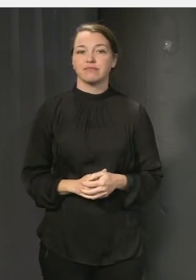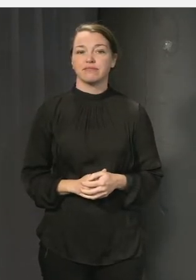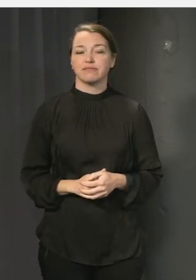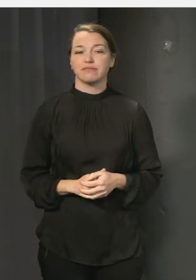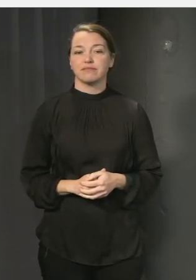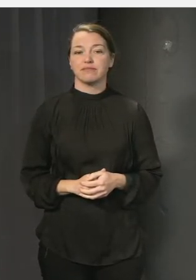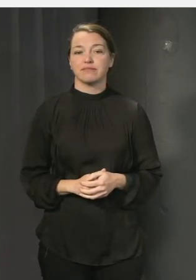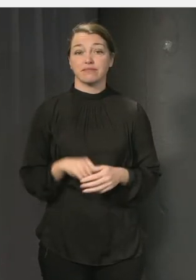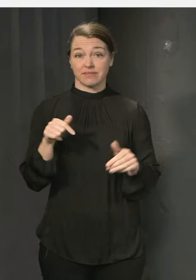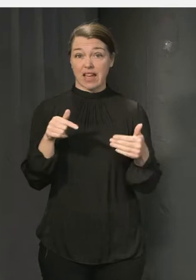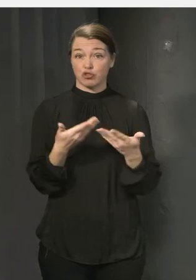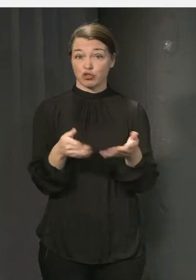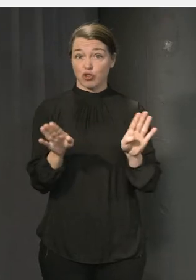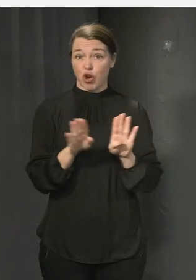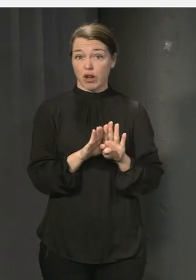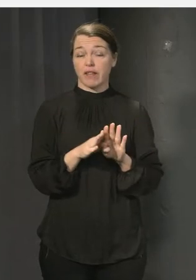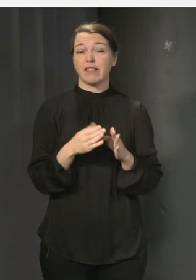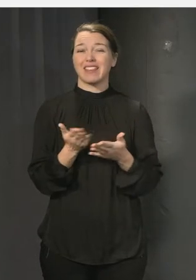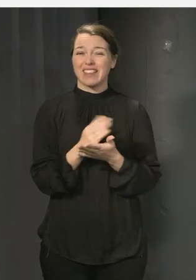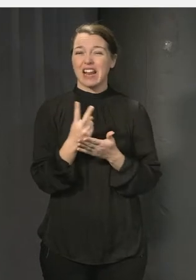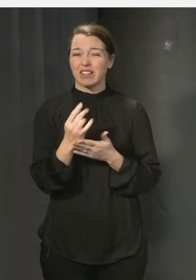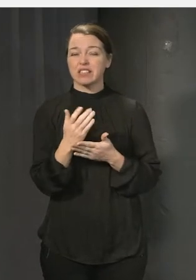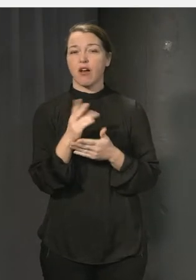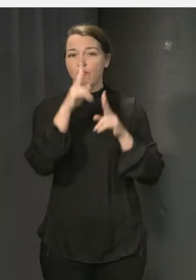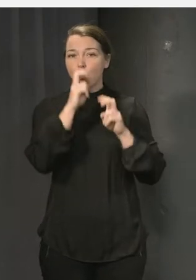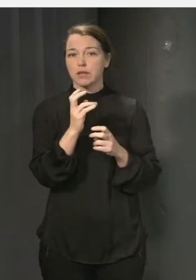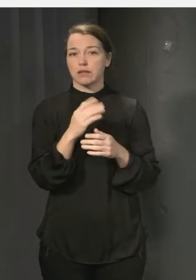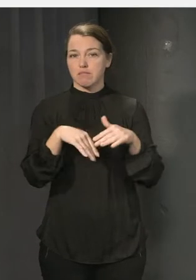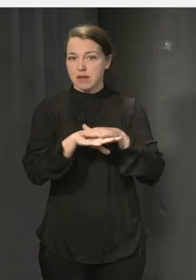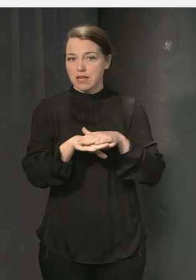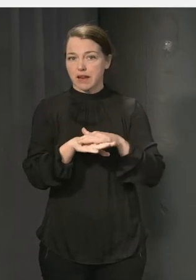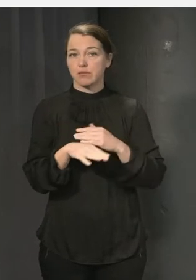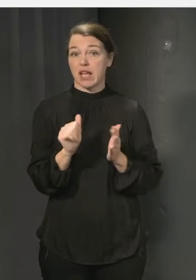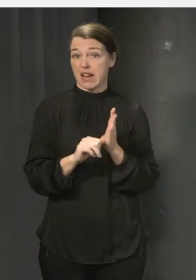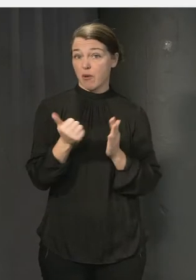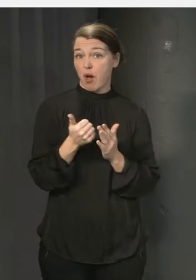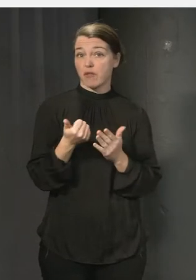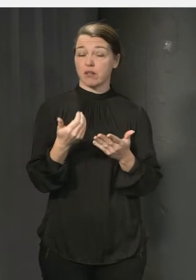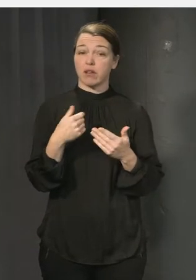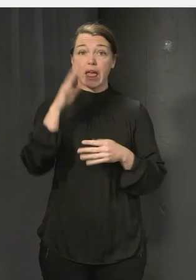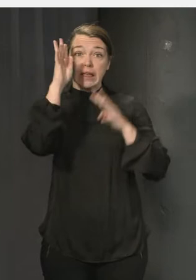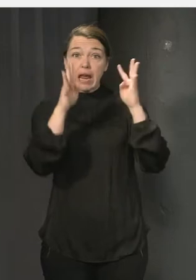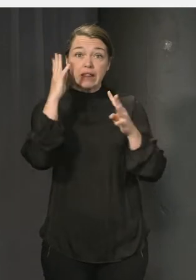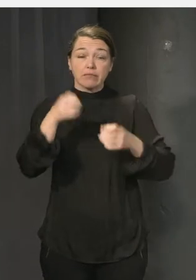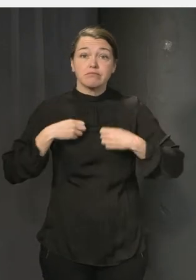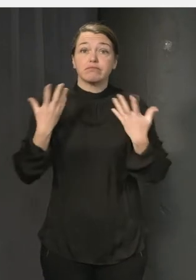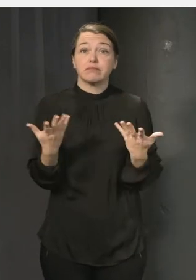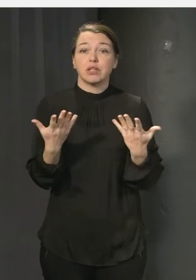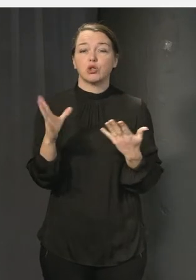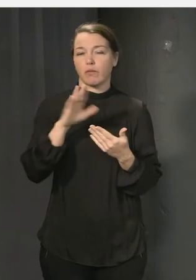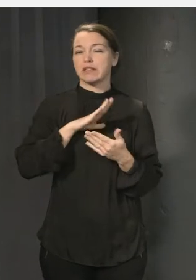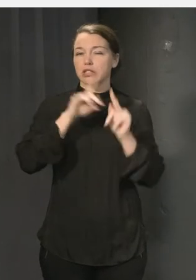Den här salen är delvis forskningsbaserad. Man ser att elever behöver vara kreativa och det ges möjligheter genom tavlor.